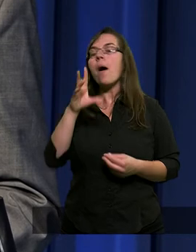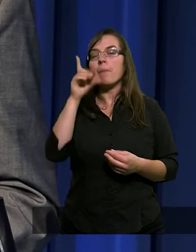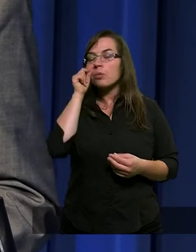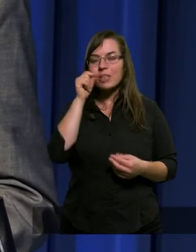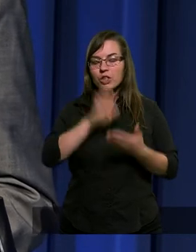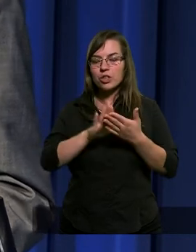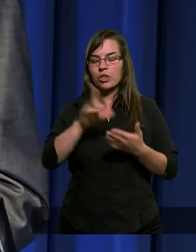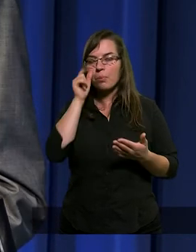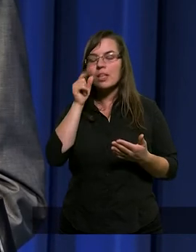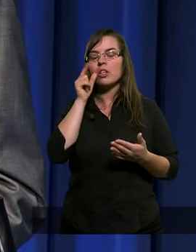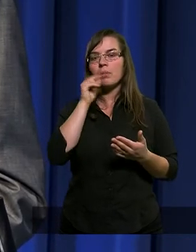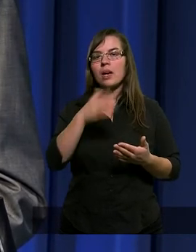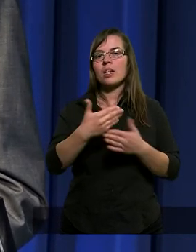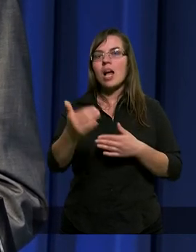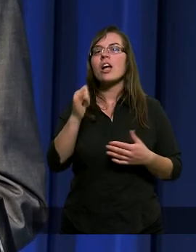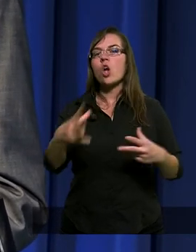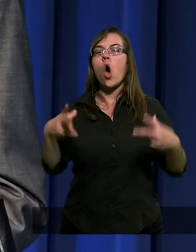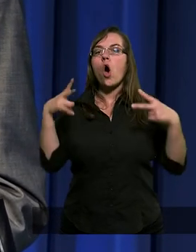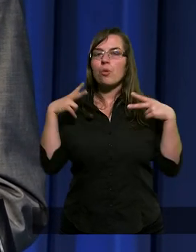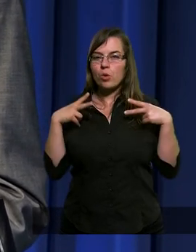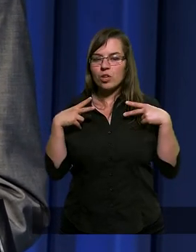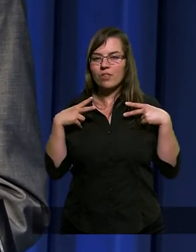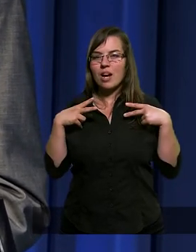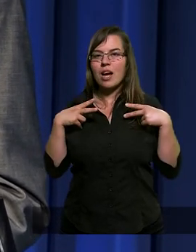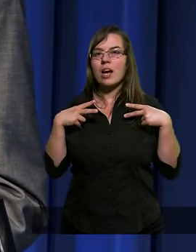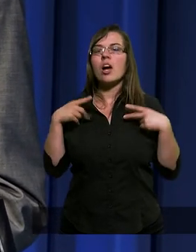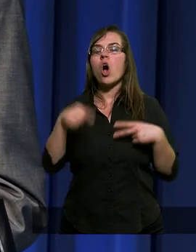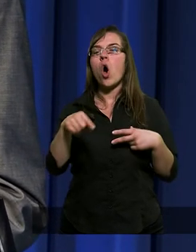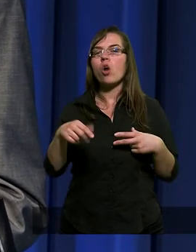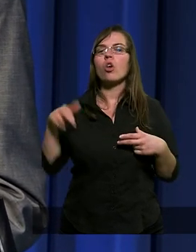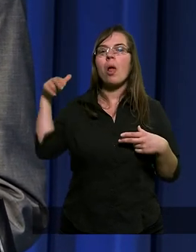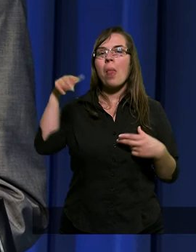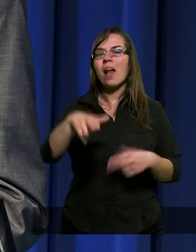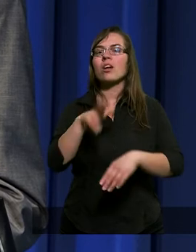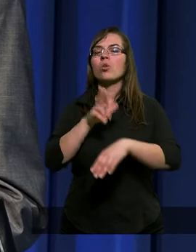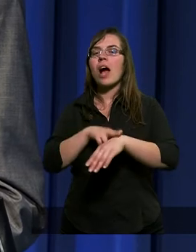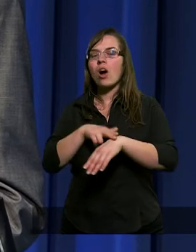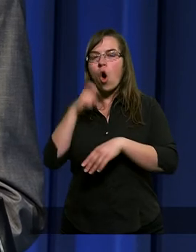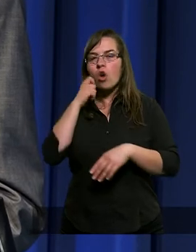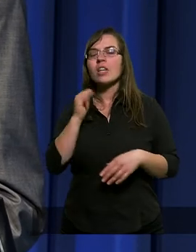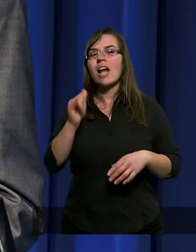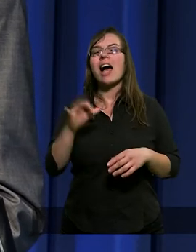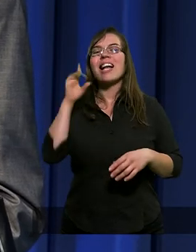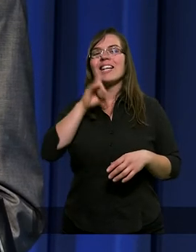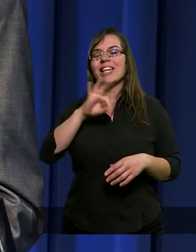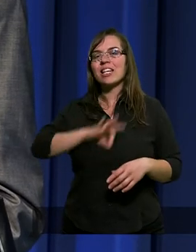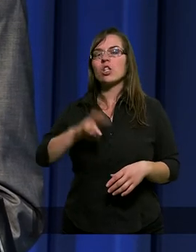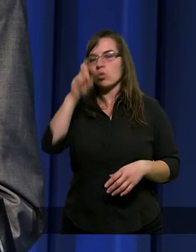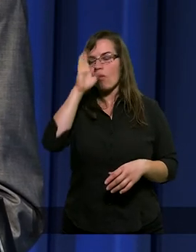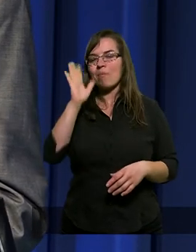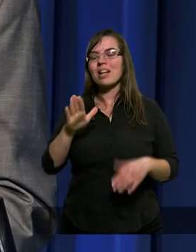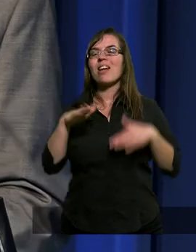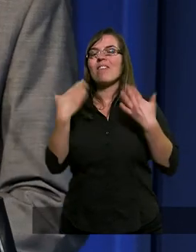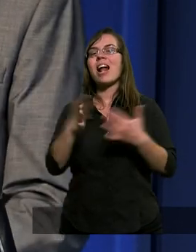Śpijcie dalej i odpoczywajcie. Oto nadeszła godzina i syn człowieczy będzie